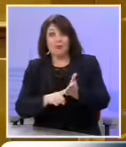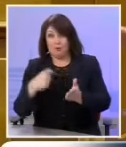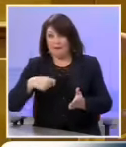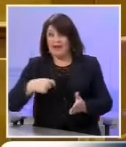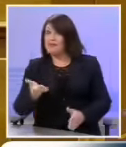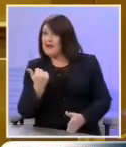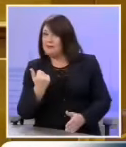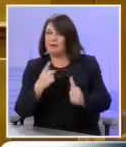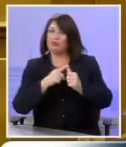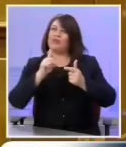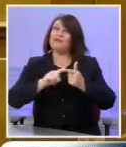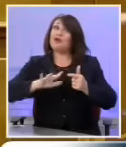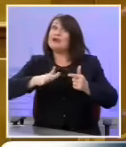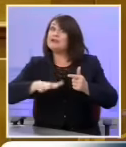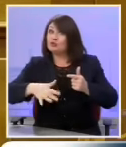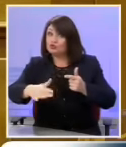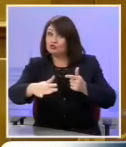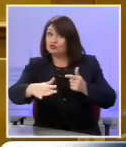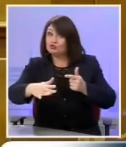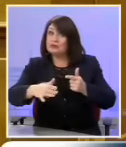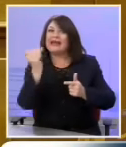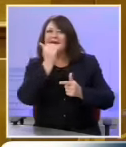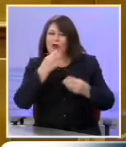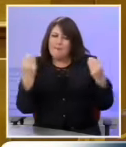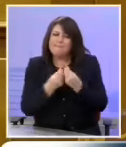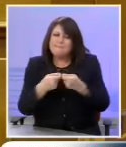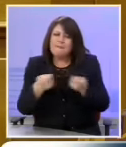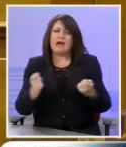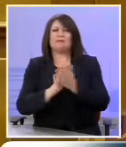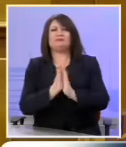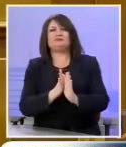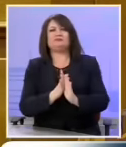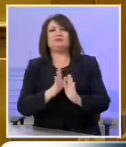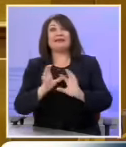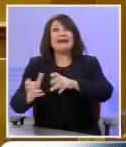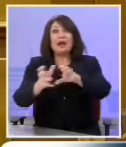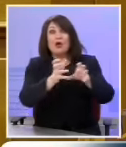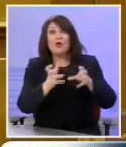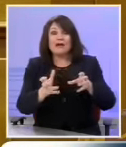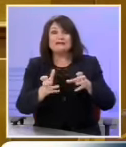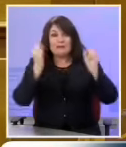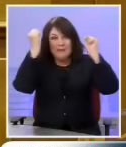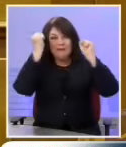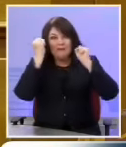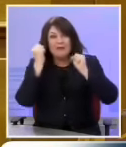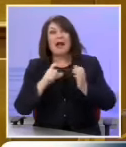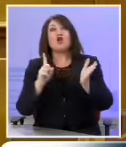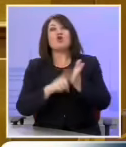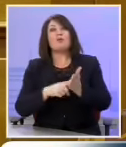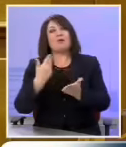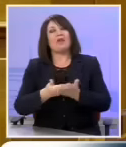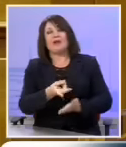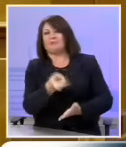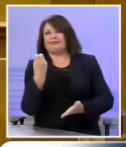Δεν θέλει εκδοχή. Εφαρμόζεται ταχύ ρυθμα. Οι υφιστάμενοι σταθμοί χάνουν το νόμιμο ερισμά τους, την